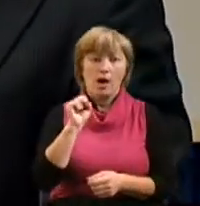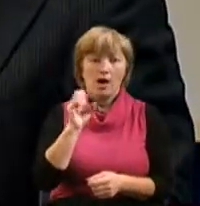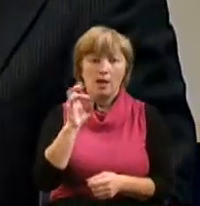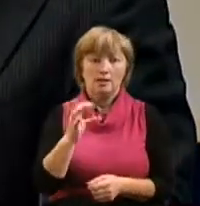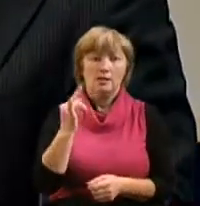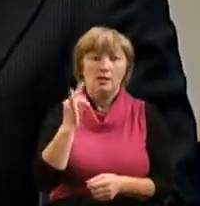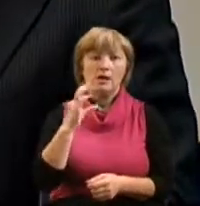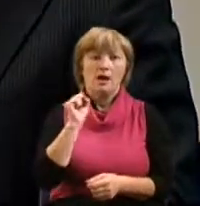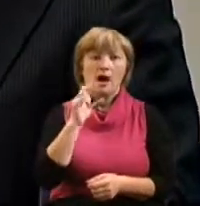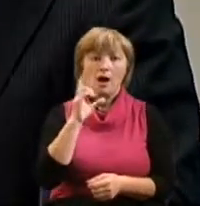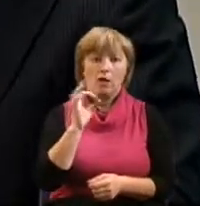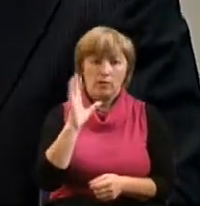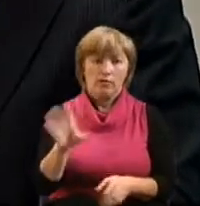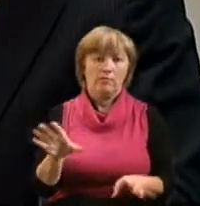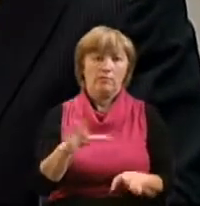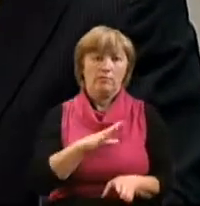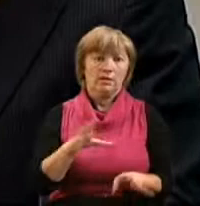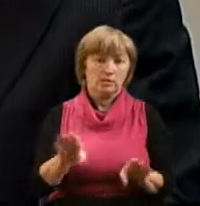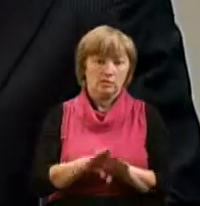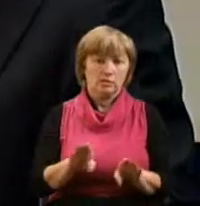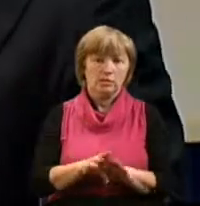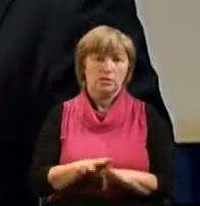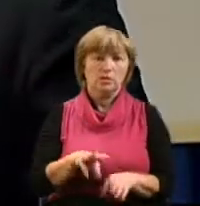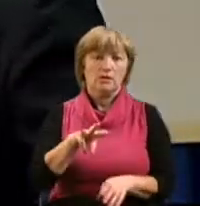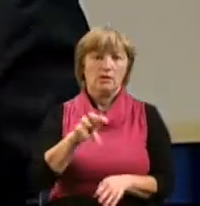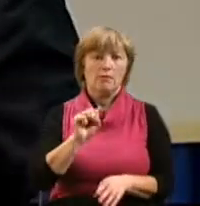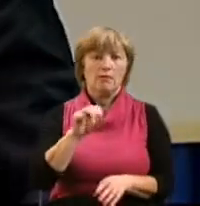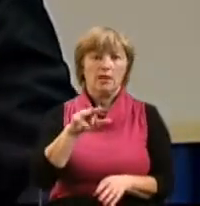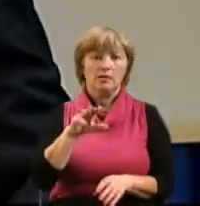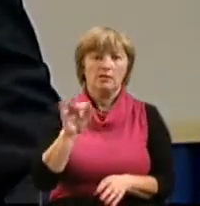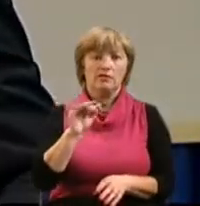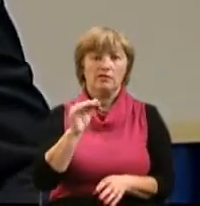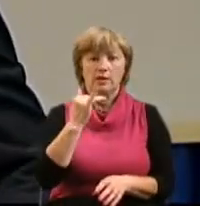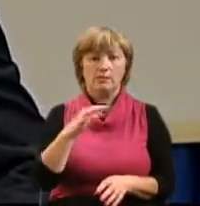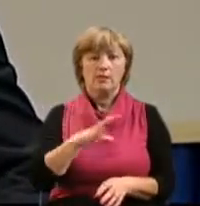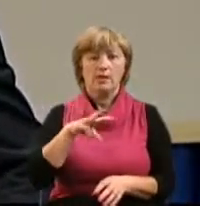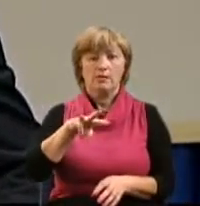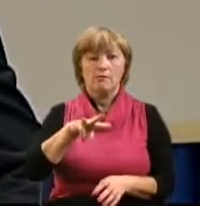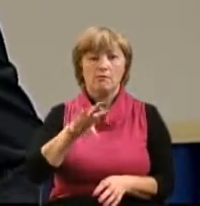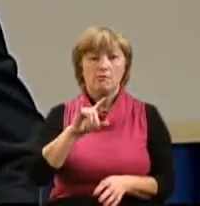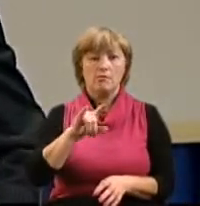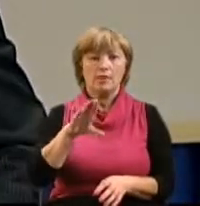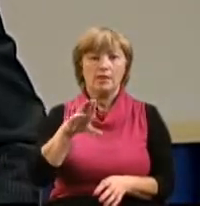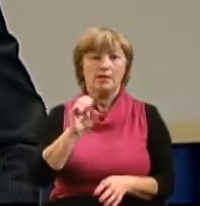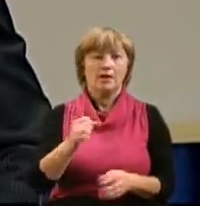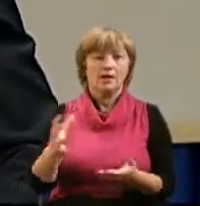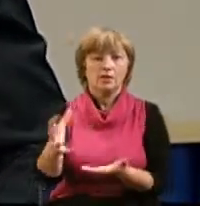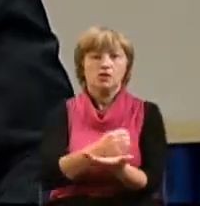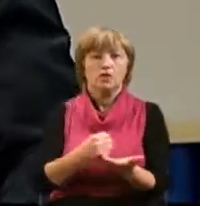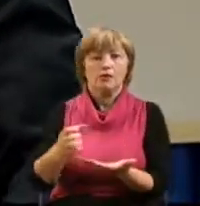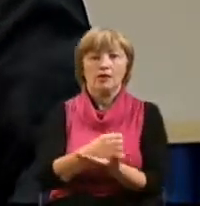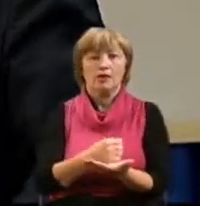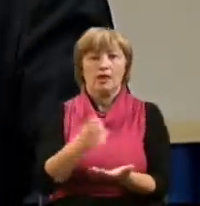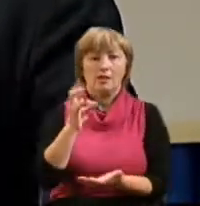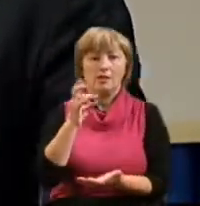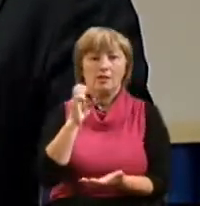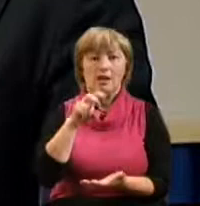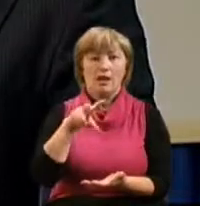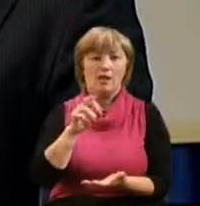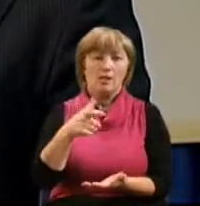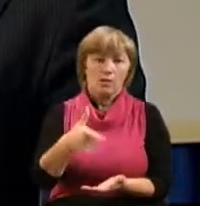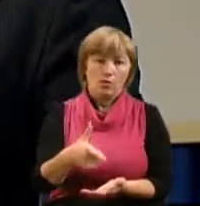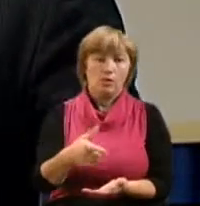рыбаками. Мы знаем, что Матфей, он был мытарем, то есть сборщиком налогов. Но профессии остальных